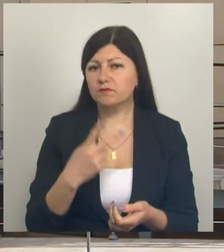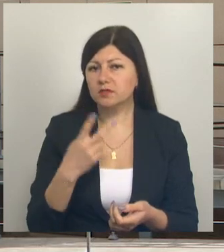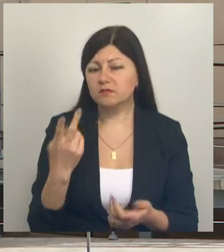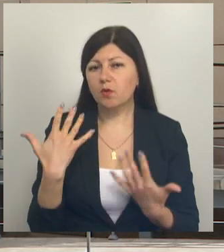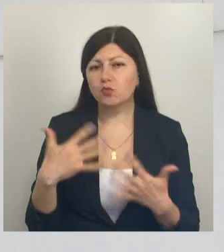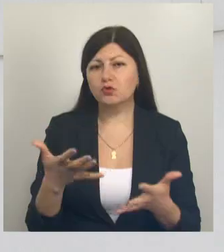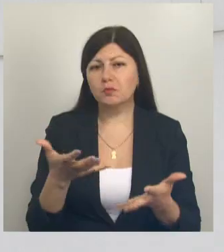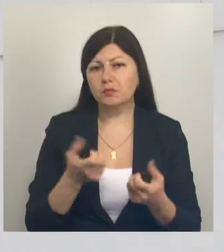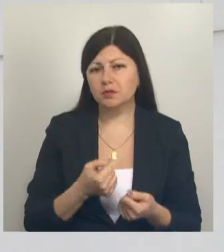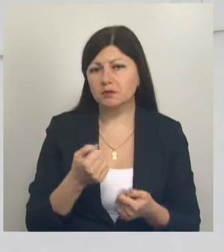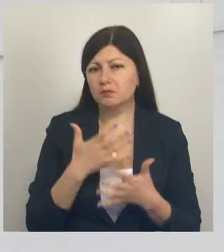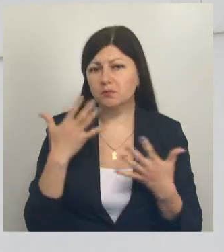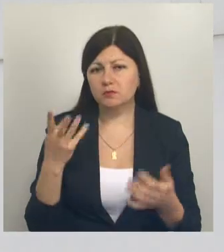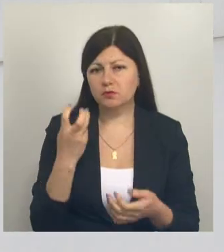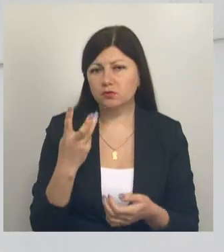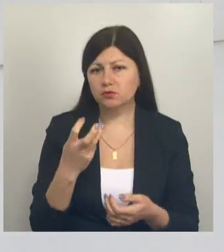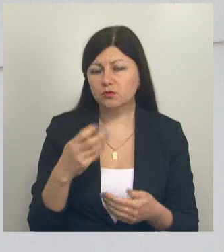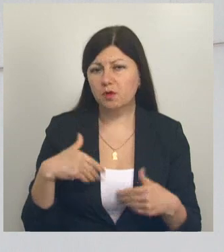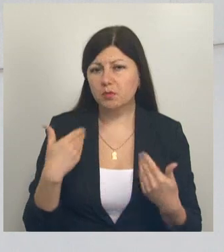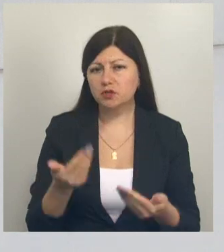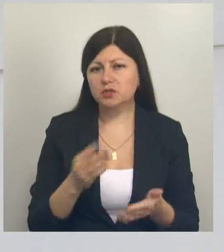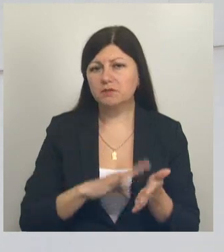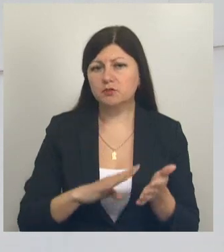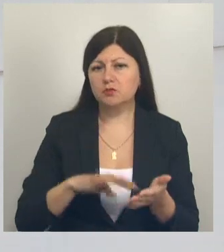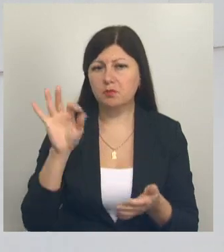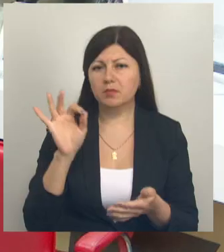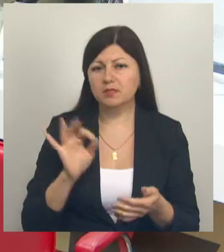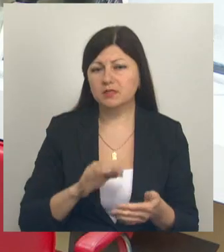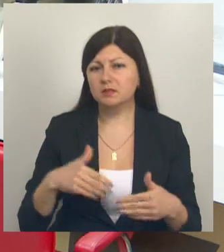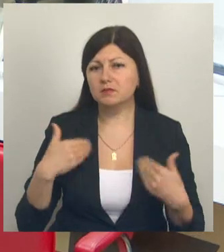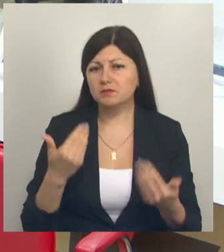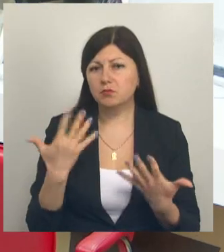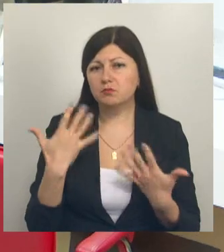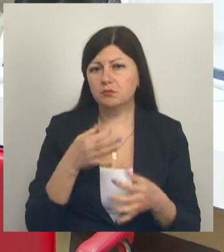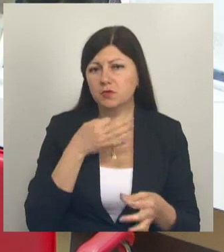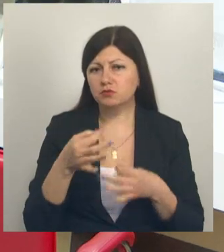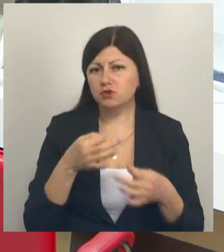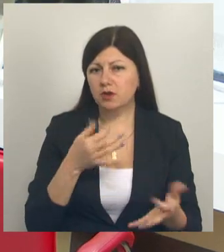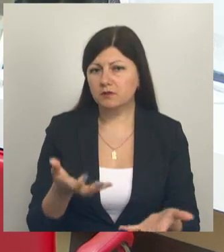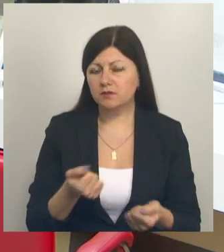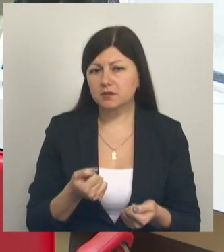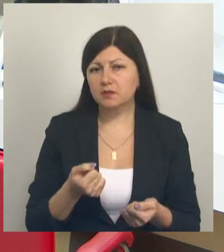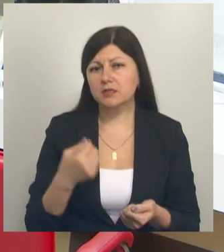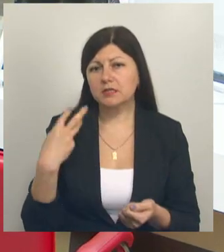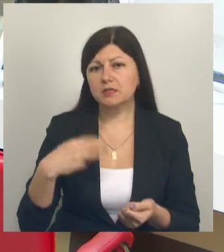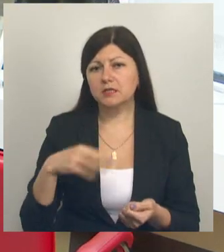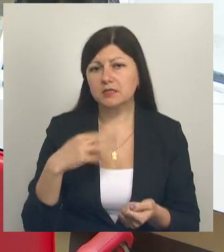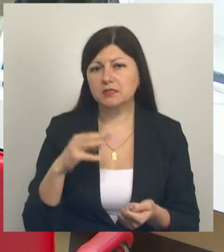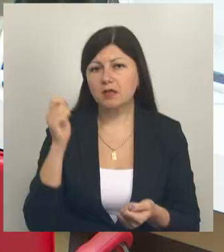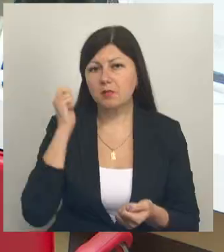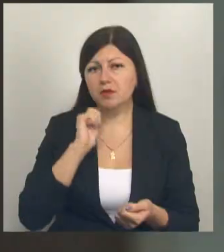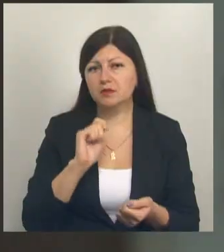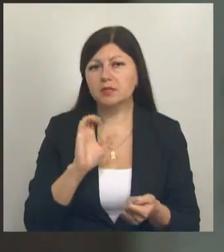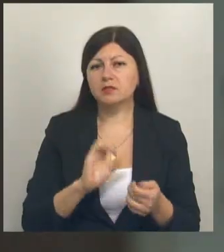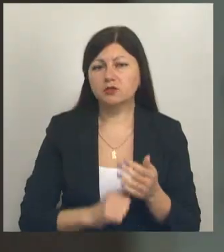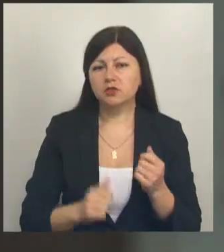принято порядка 300 обращений. Около 90% заявителей получили ответы. Три десятка операторов ежедневно с